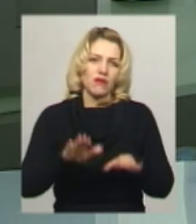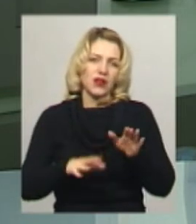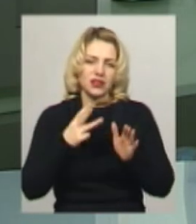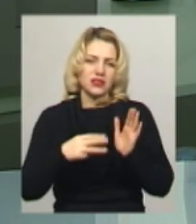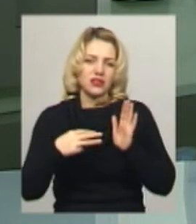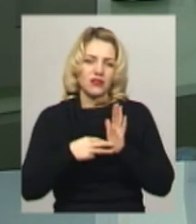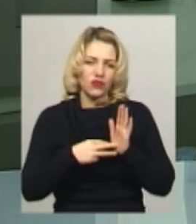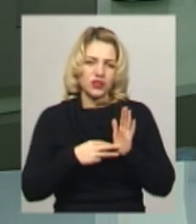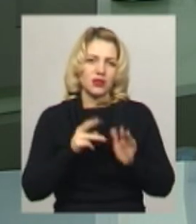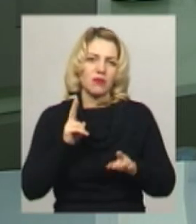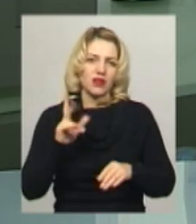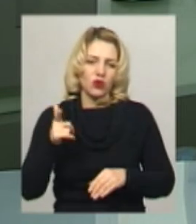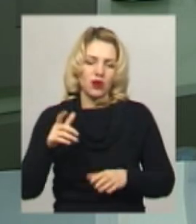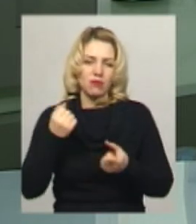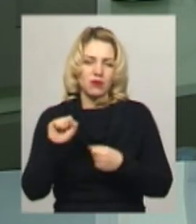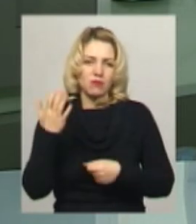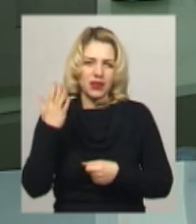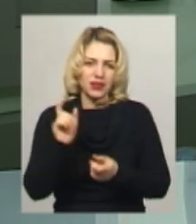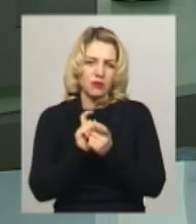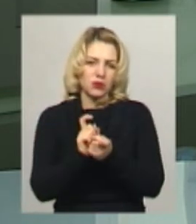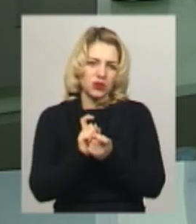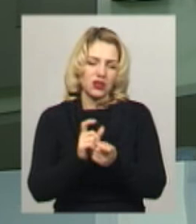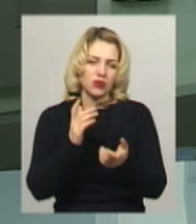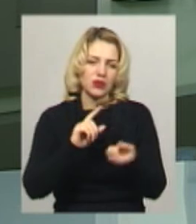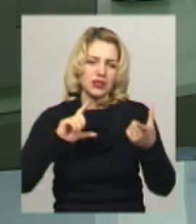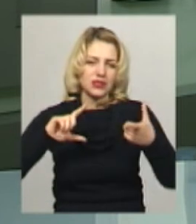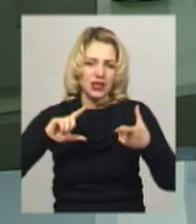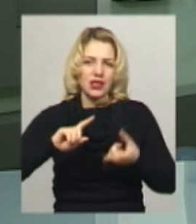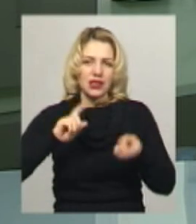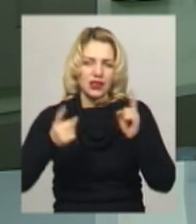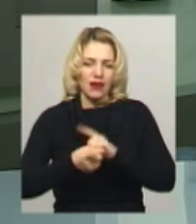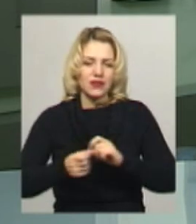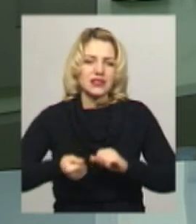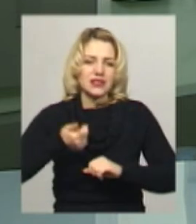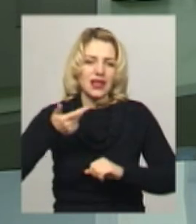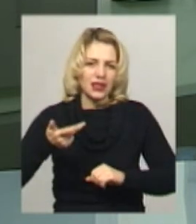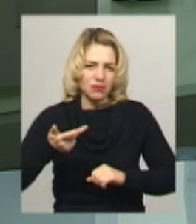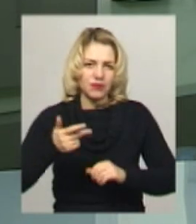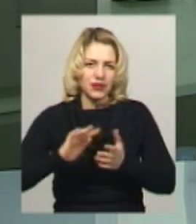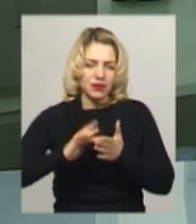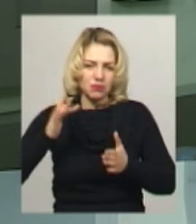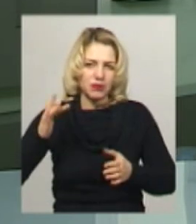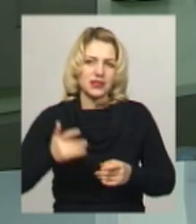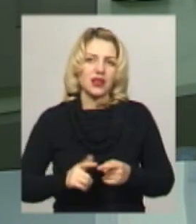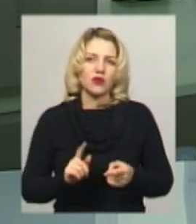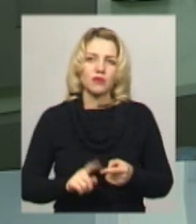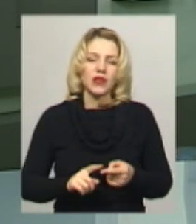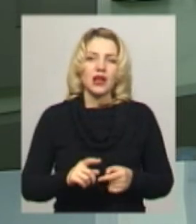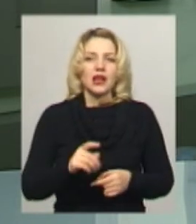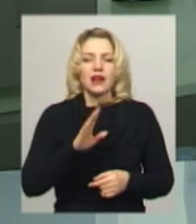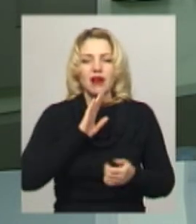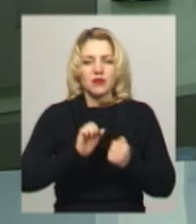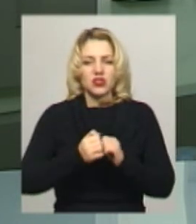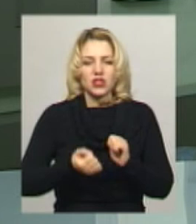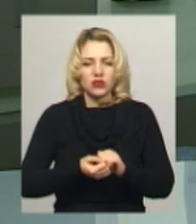кг, переміг у п'яти поєдинках і став срібним призером змагань. Кам'янчанин Максим Макринчук виграв три бої у четвертому